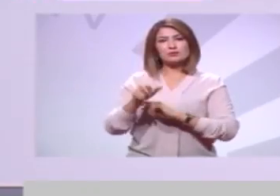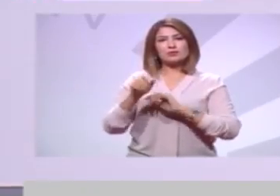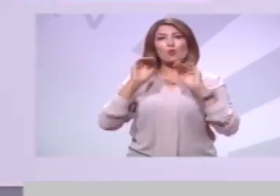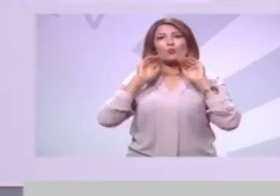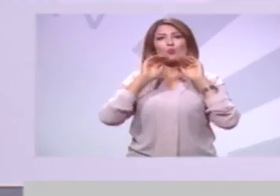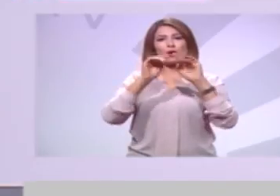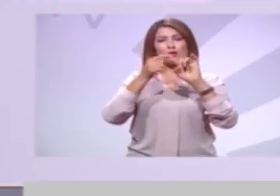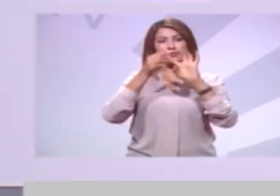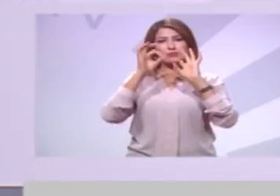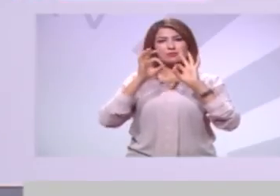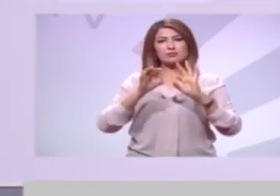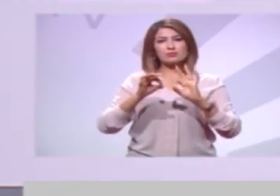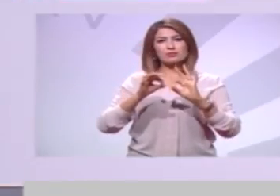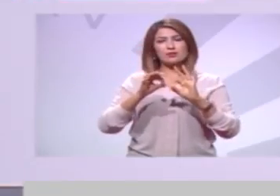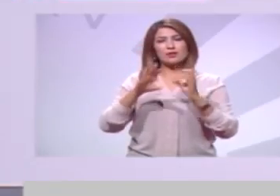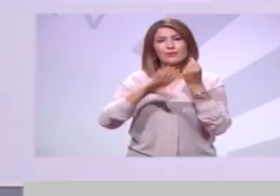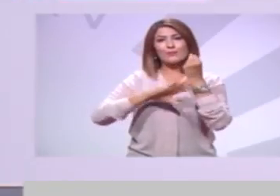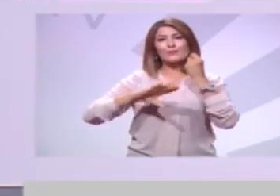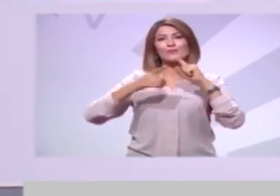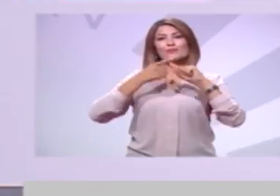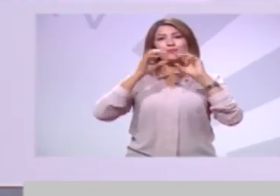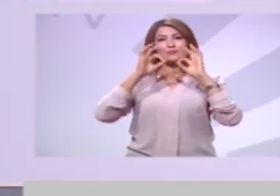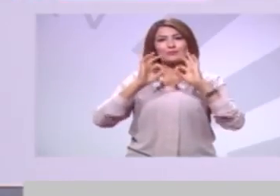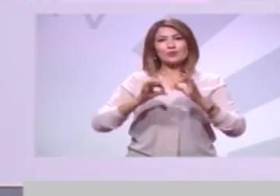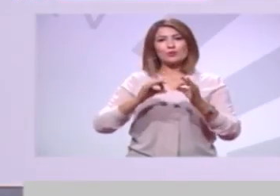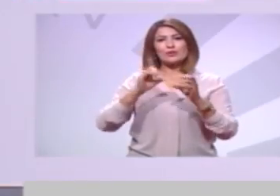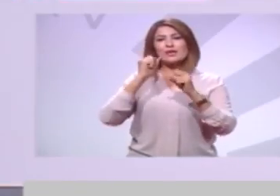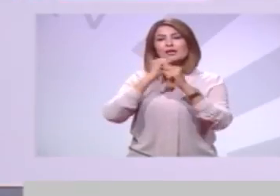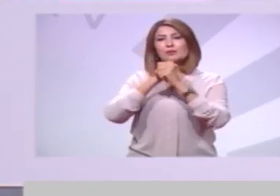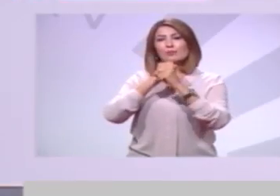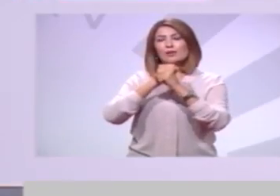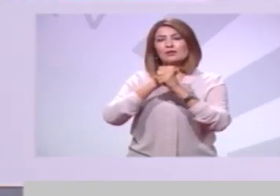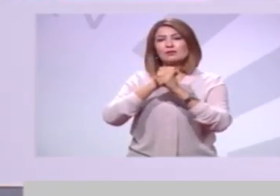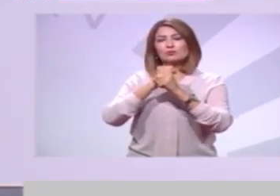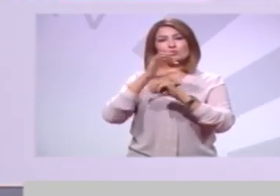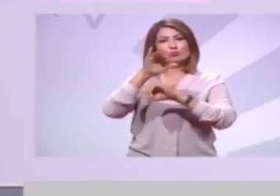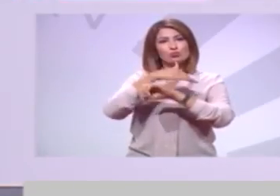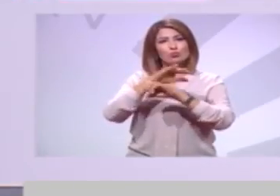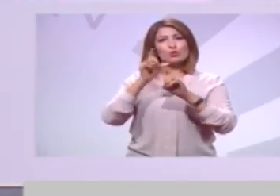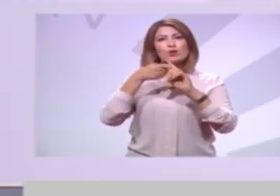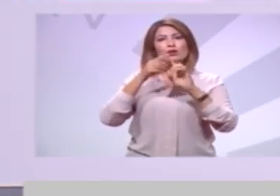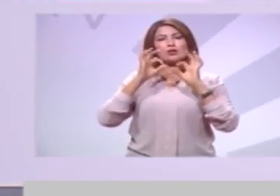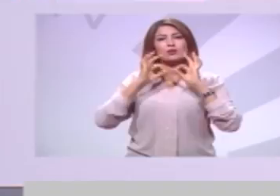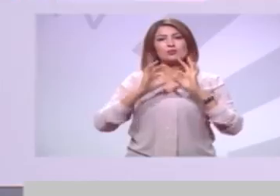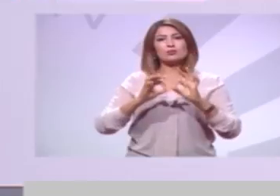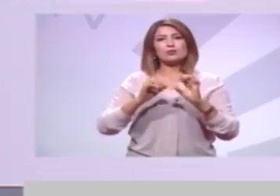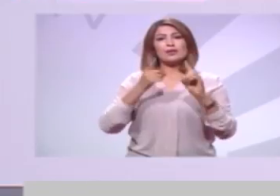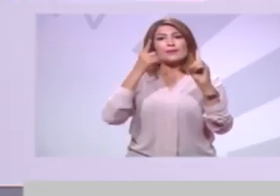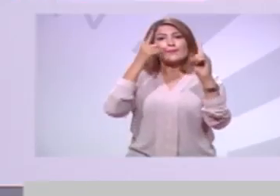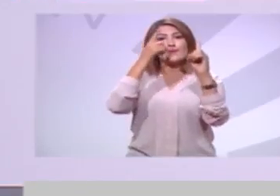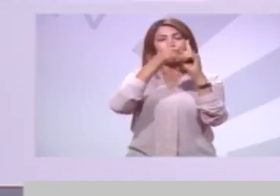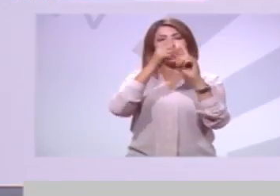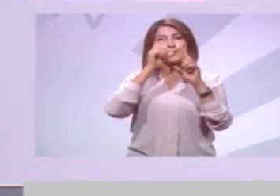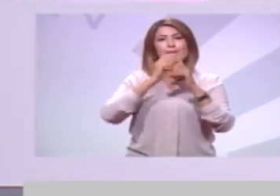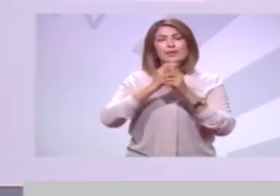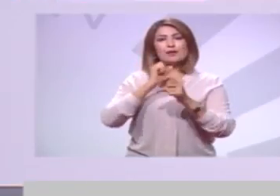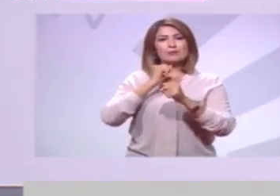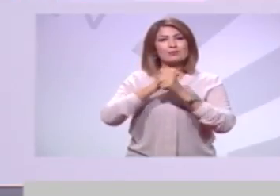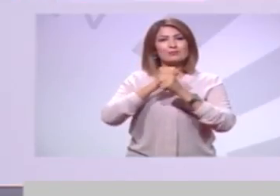الميدان ميدان التشغيل والذي نرى أنه